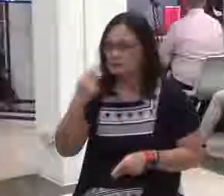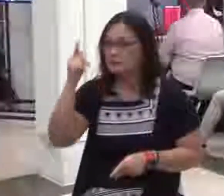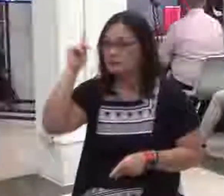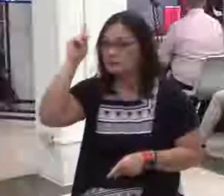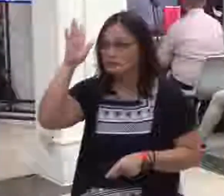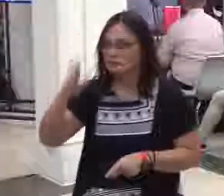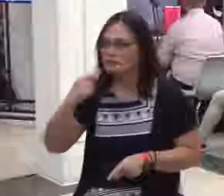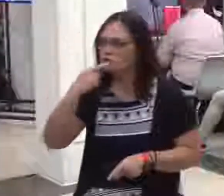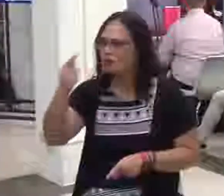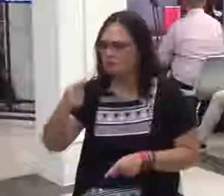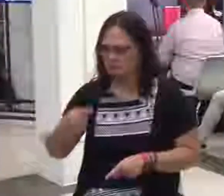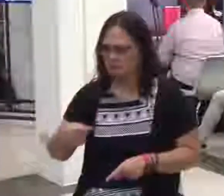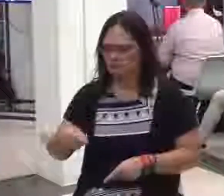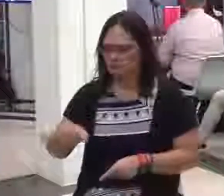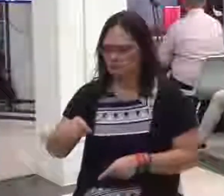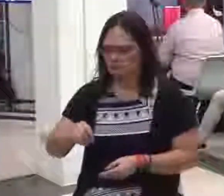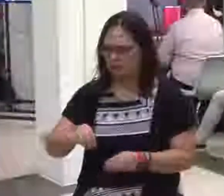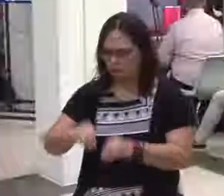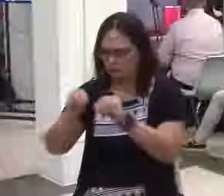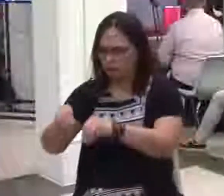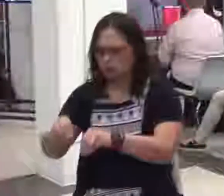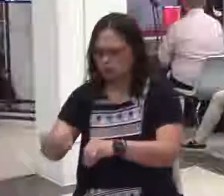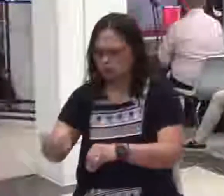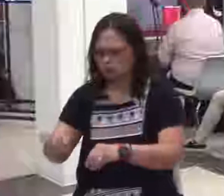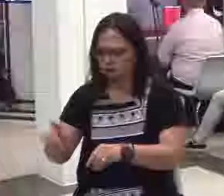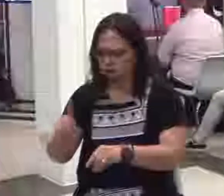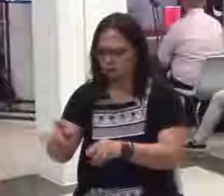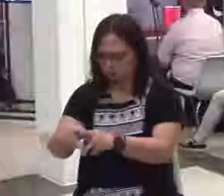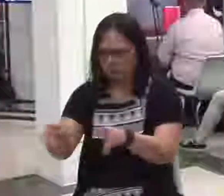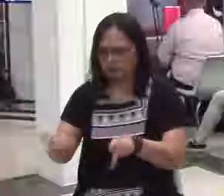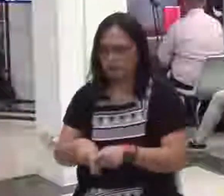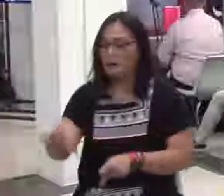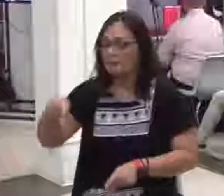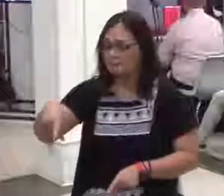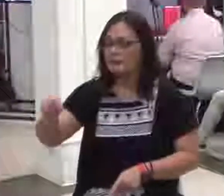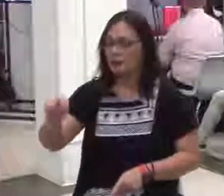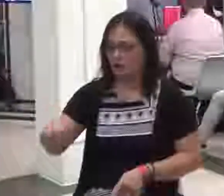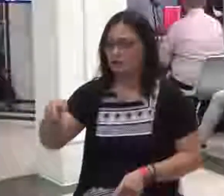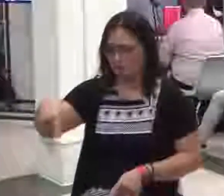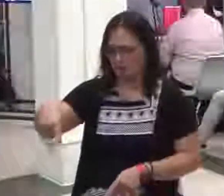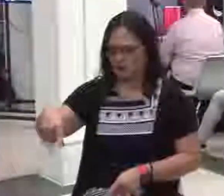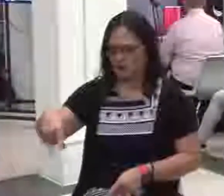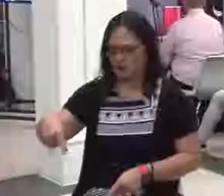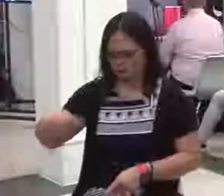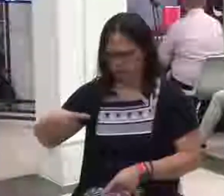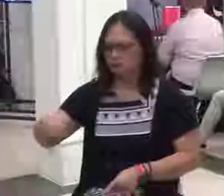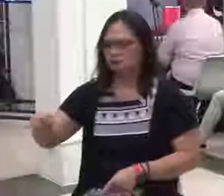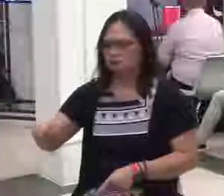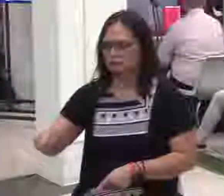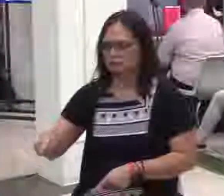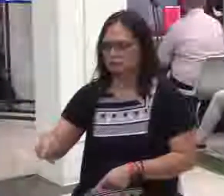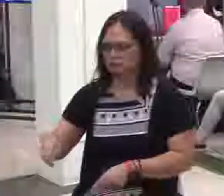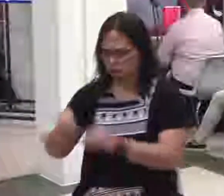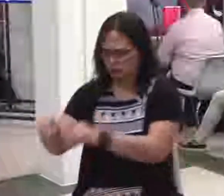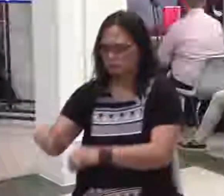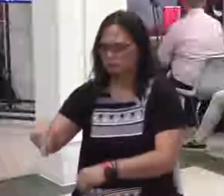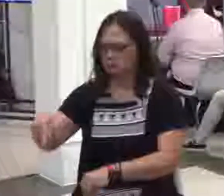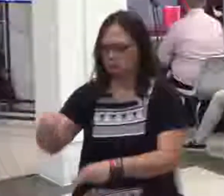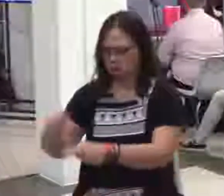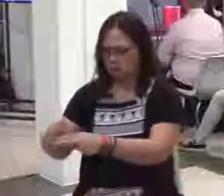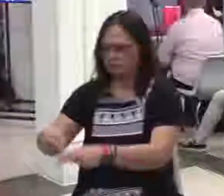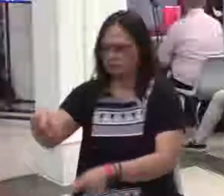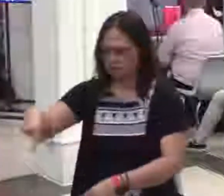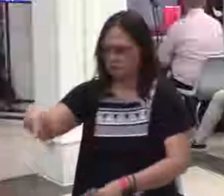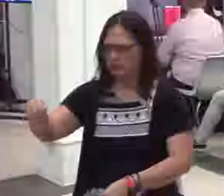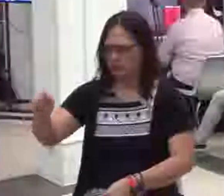departamento ito ilagay. Kung galing sa PNP ilagay, itong table na ito ay para sa mga na manggagaling sa PNP. Kung